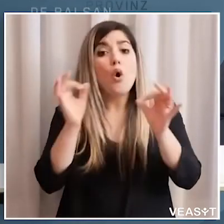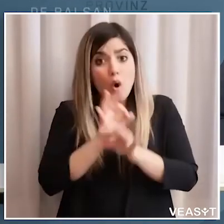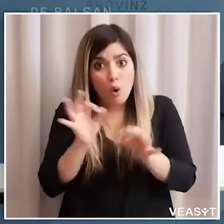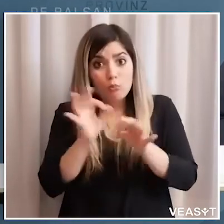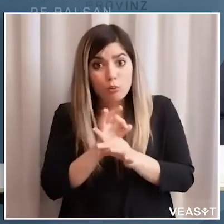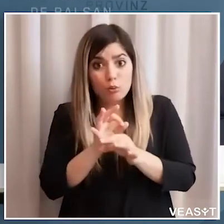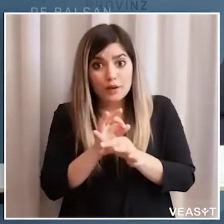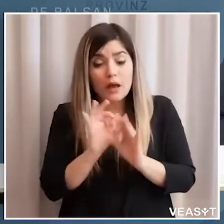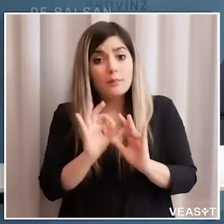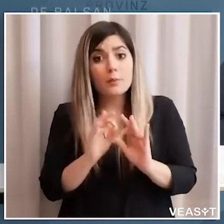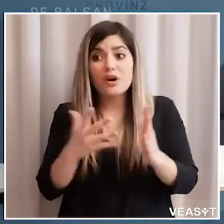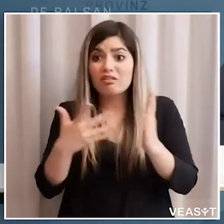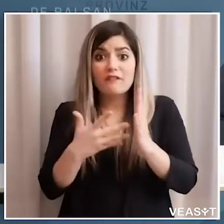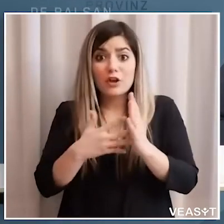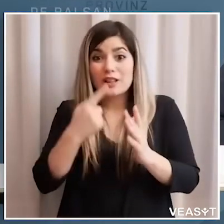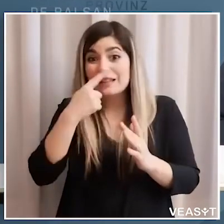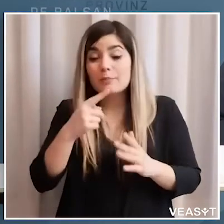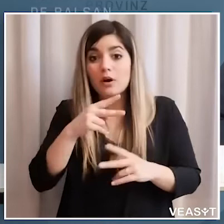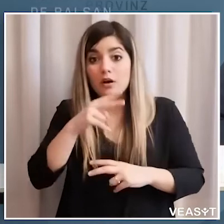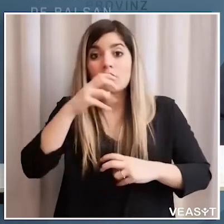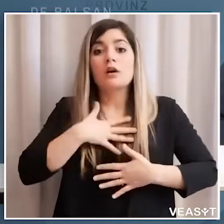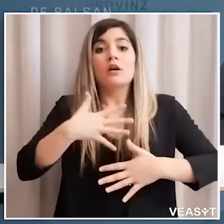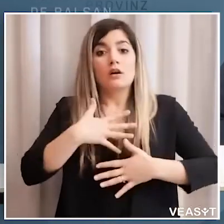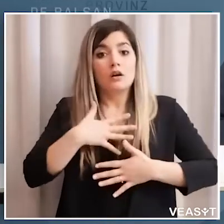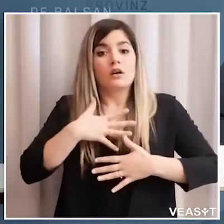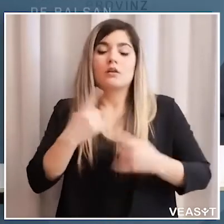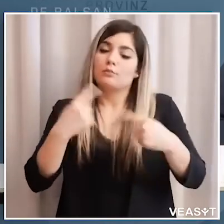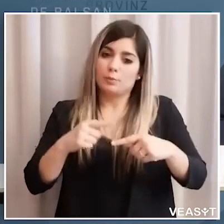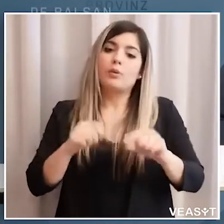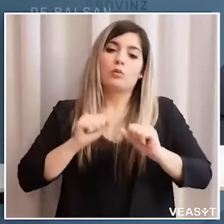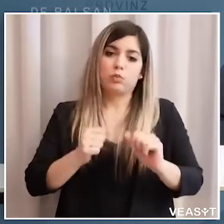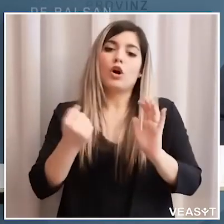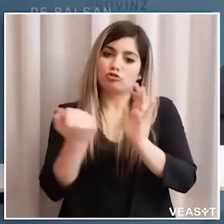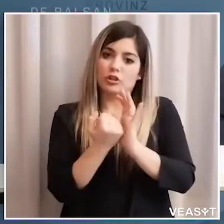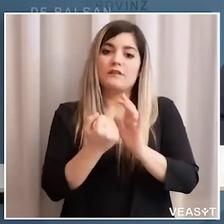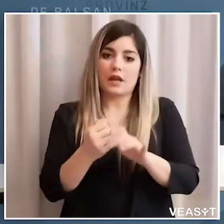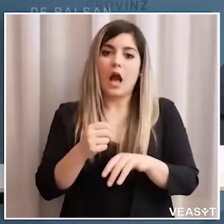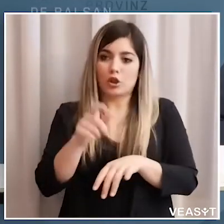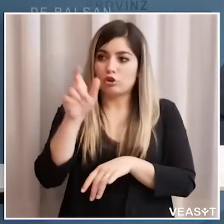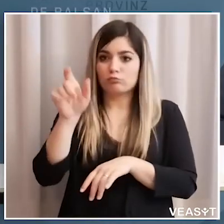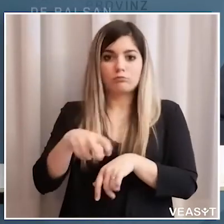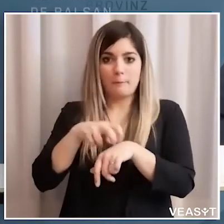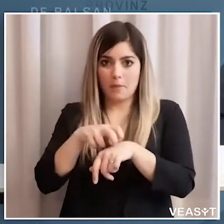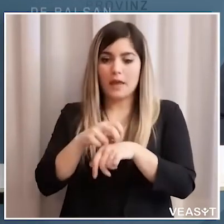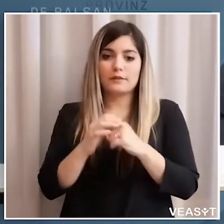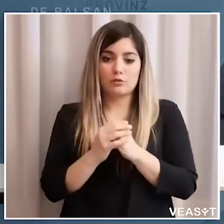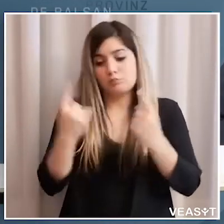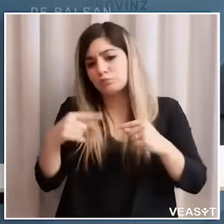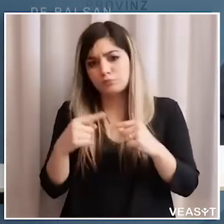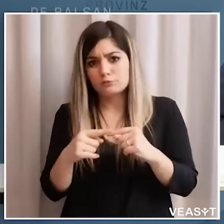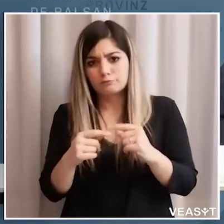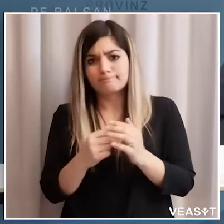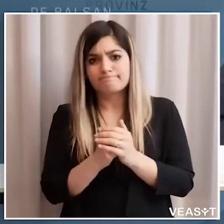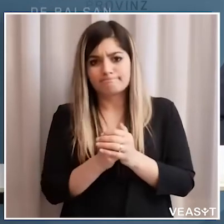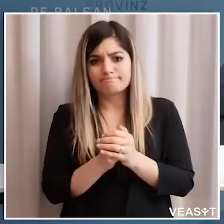anche chi ha davvero poi queste difficoltà respiratorie però questo anche questo potrà essere certificato dal medico questo ovviamente sono i